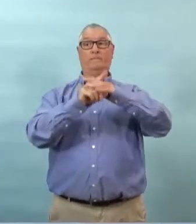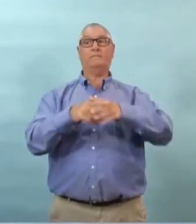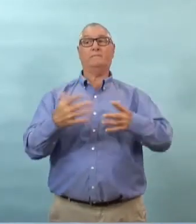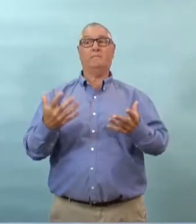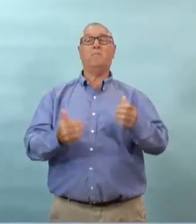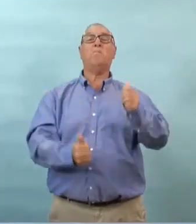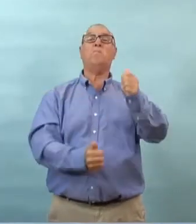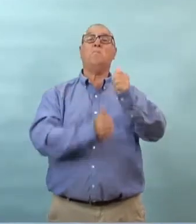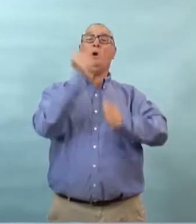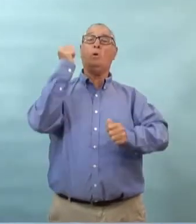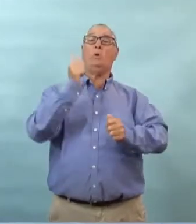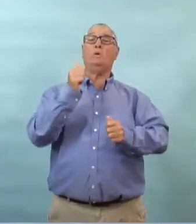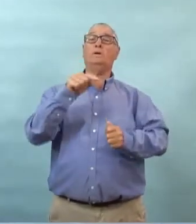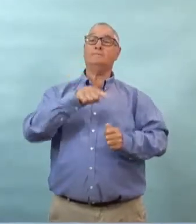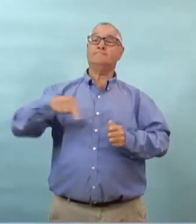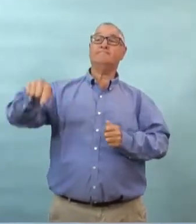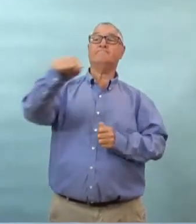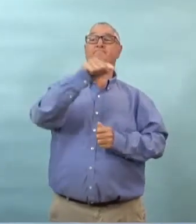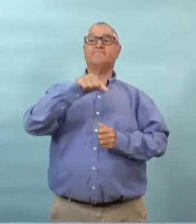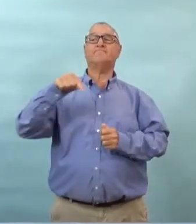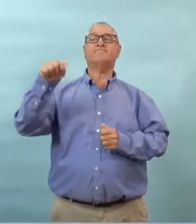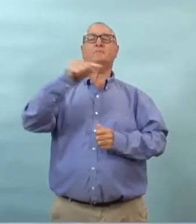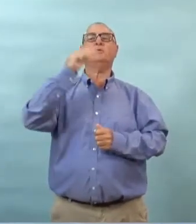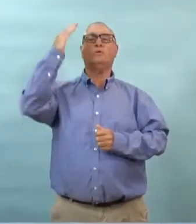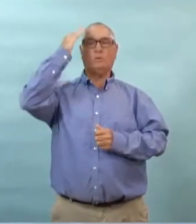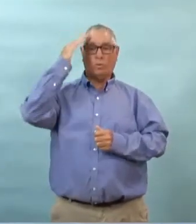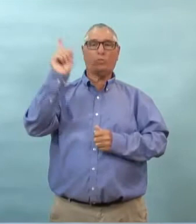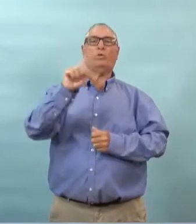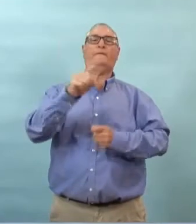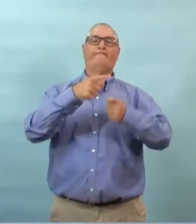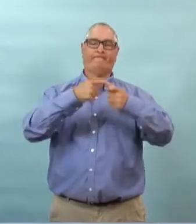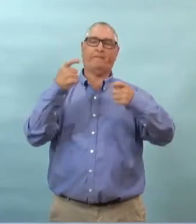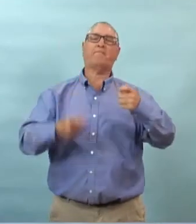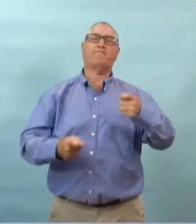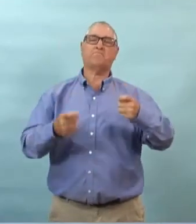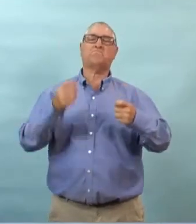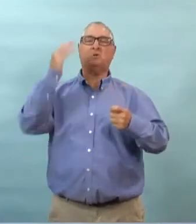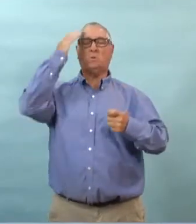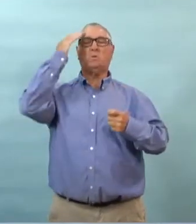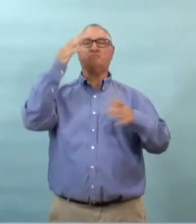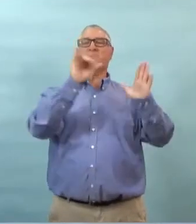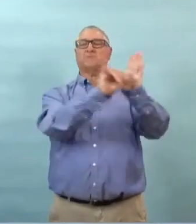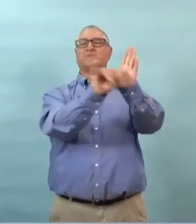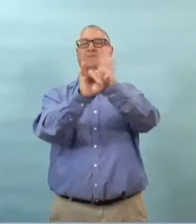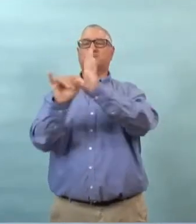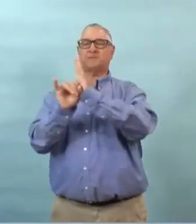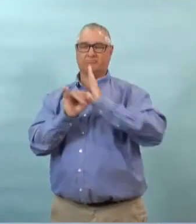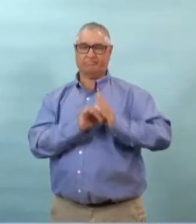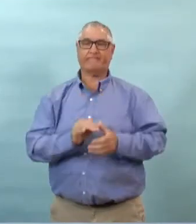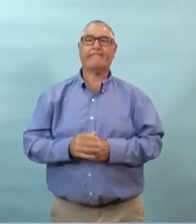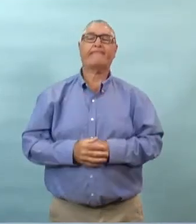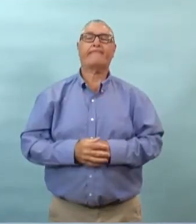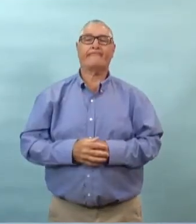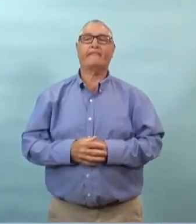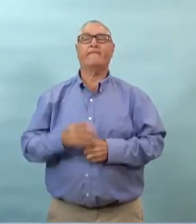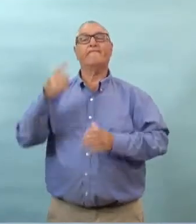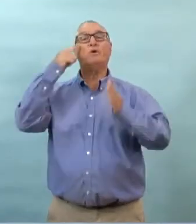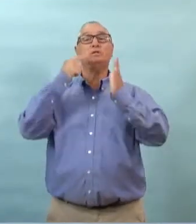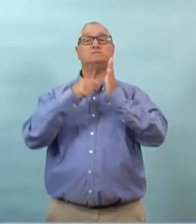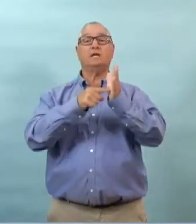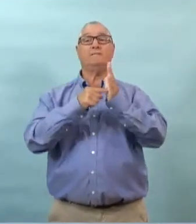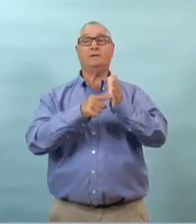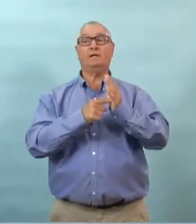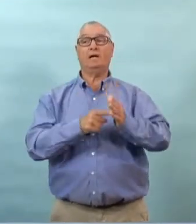continuent d'être des cas qui sont compris c'est à dire que ce sont des cas qui sont épidéologiquement